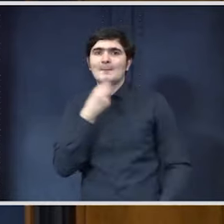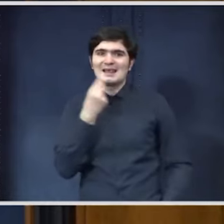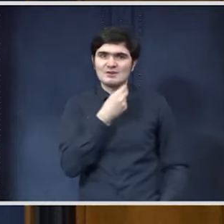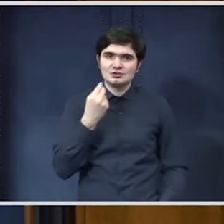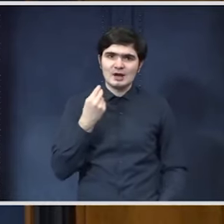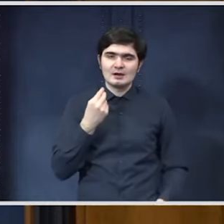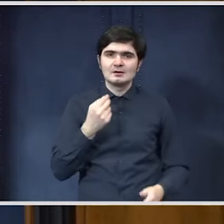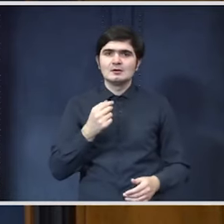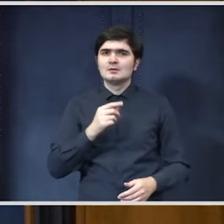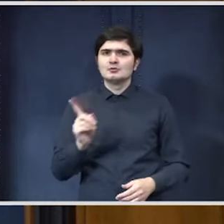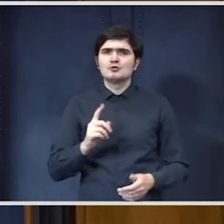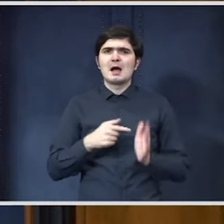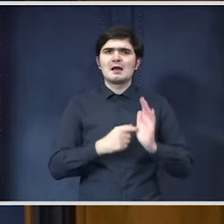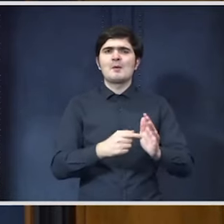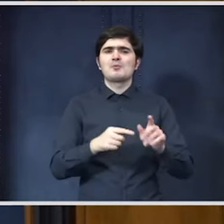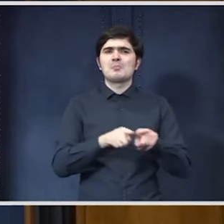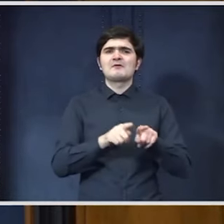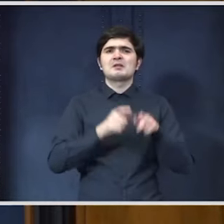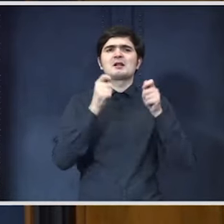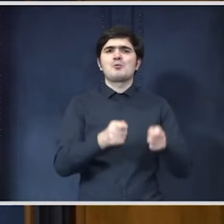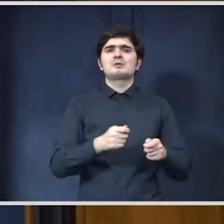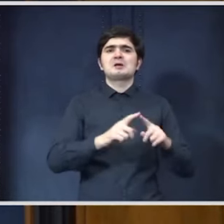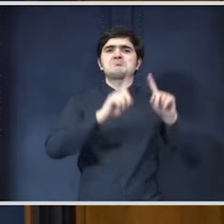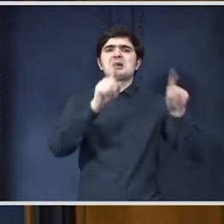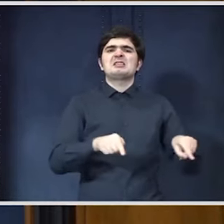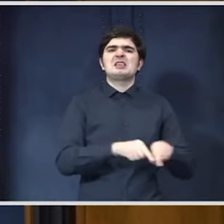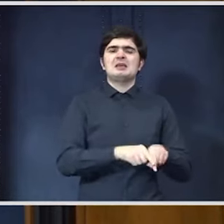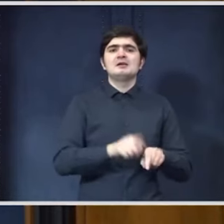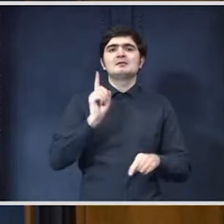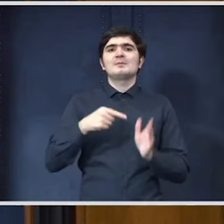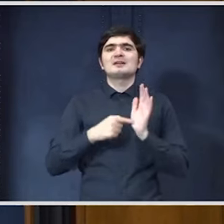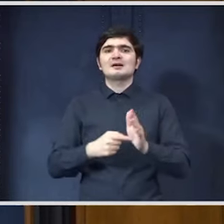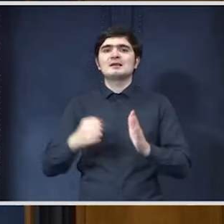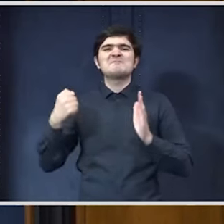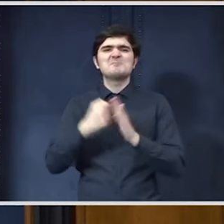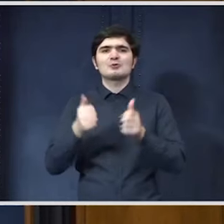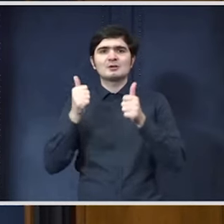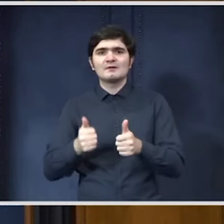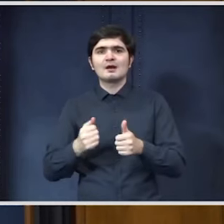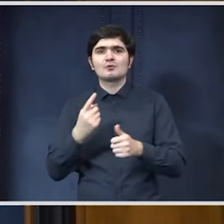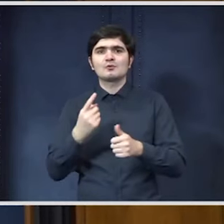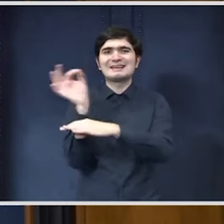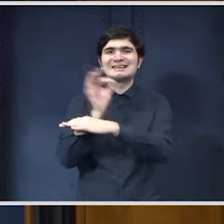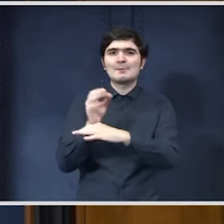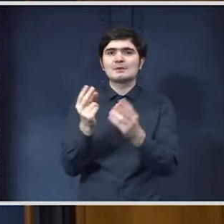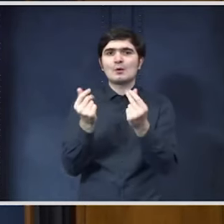la a raporta hârtii de proces la a raporta impact real pe o schemă de costuri simplificate.